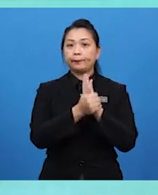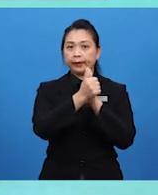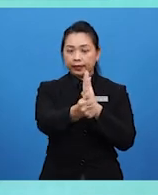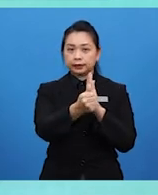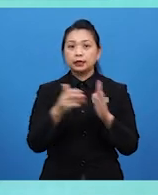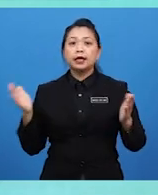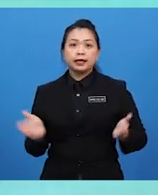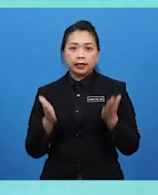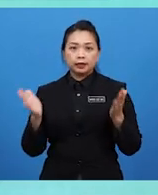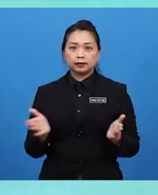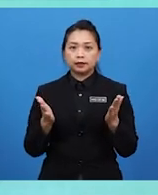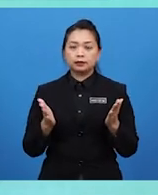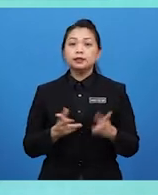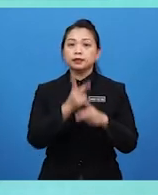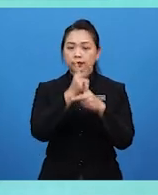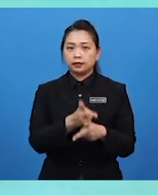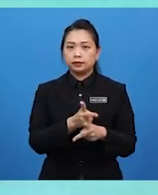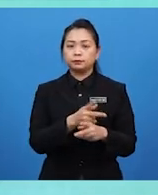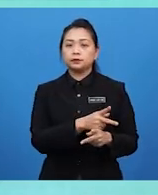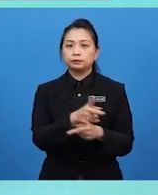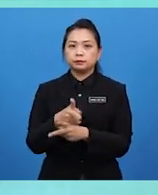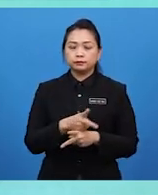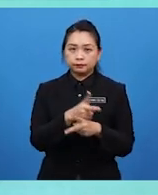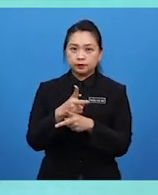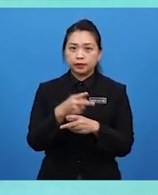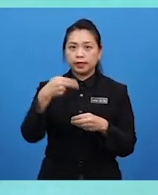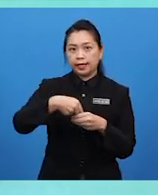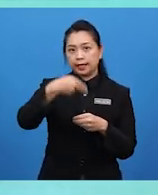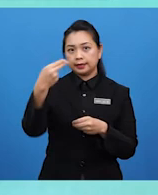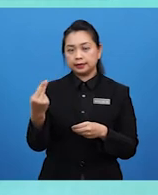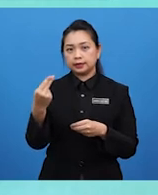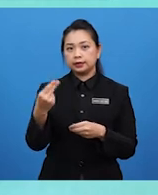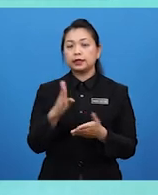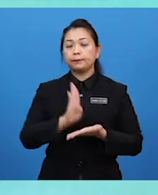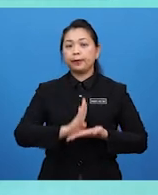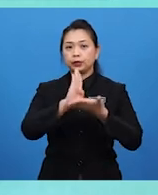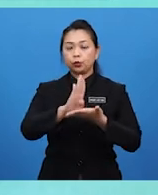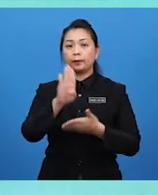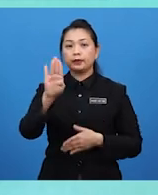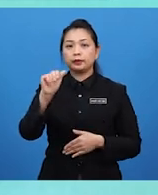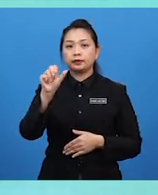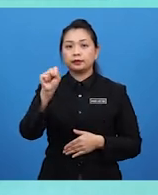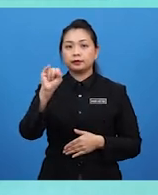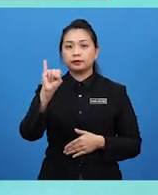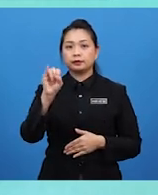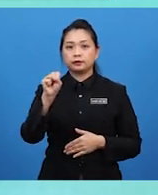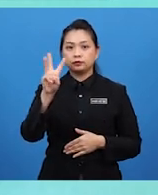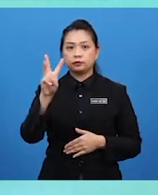kemahiran, galakan, pengekalan dan juga pemuliharan hasil seni serta bantuan beasiswa.